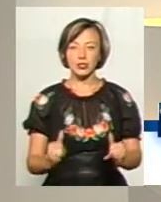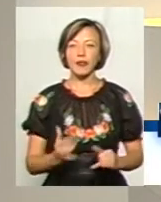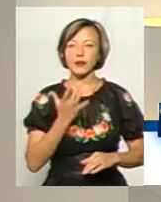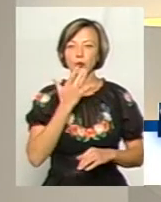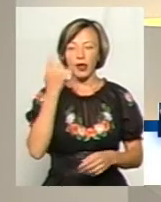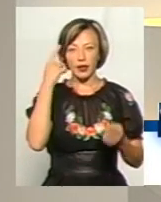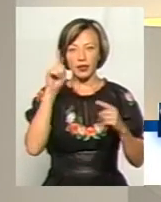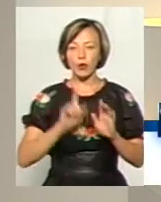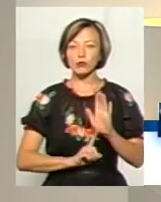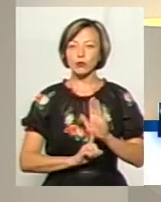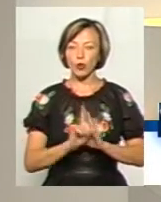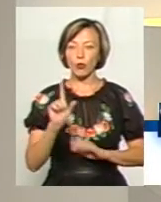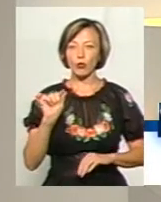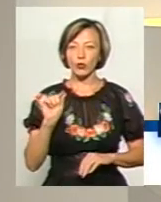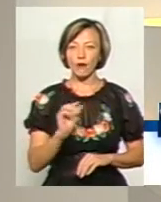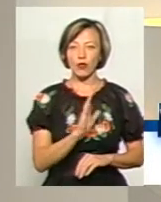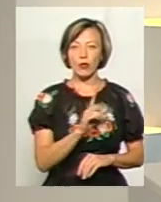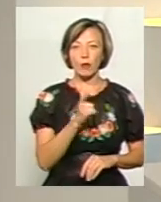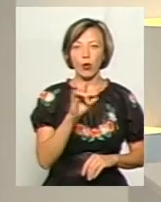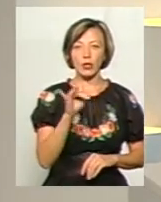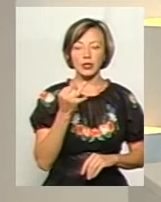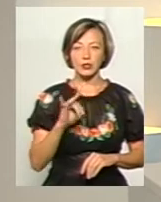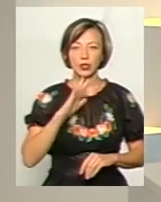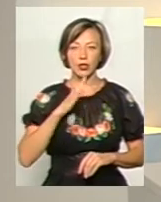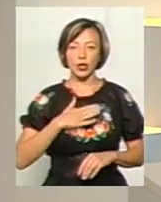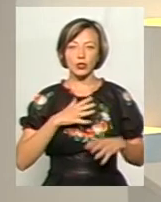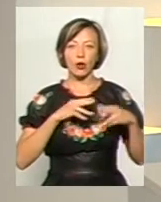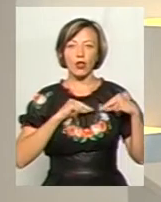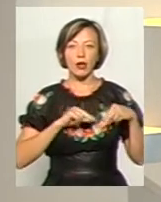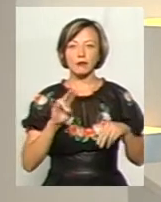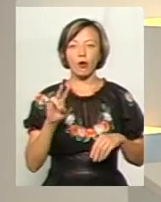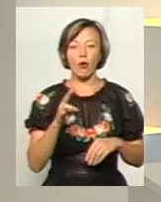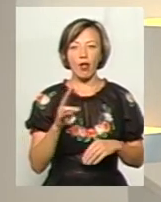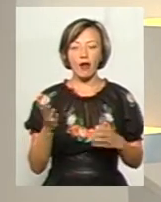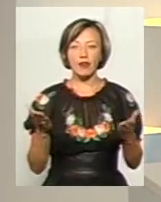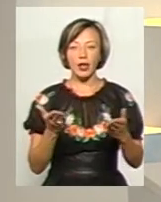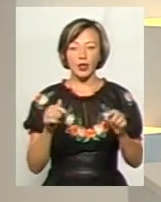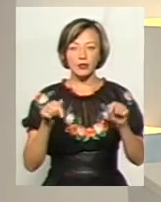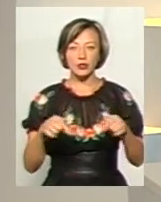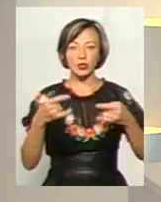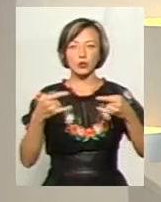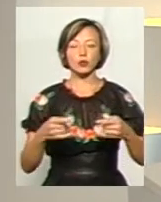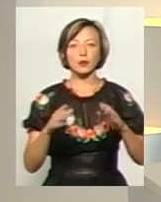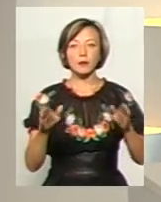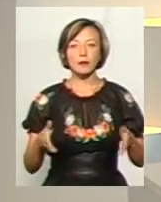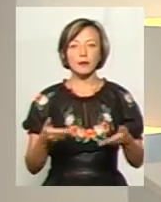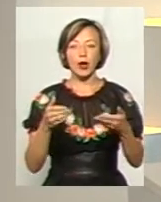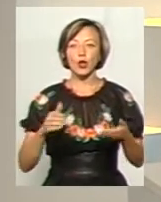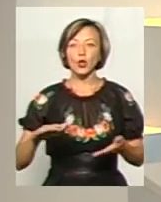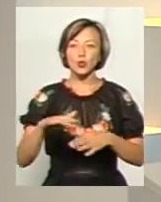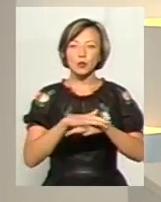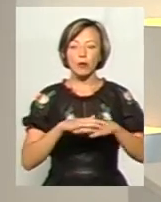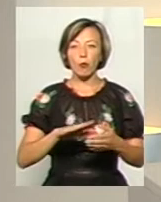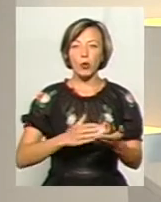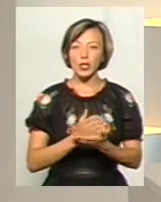ідеї. Розпочав його у понеділок Володимир Гординський і наші колеги з Миколаєва, які у цій студії піднімали суспільно-політичні